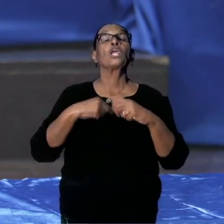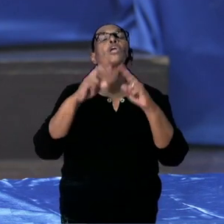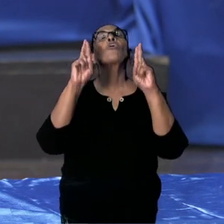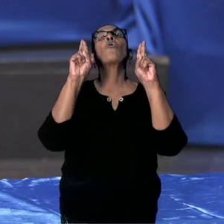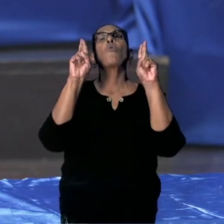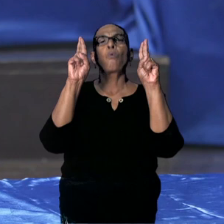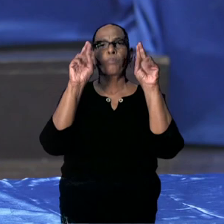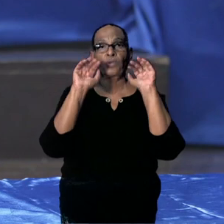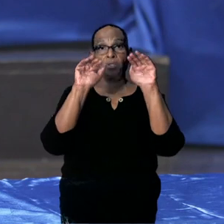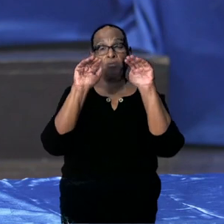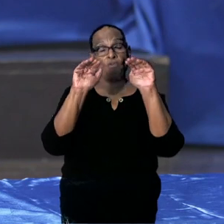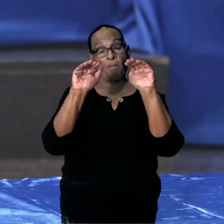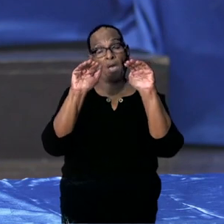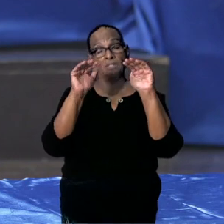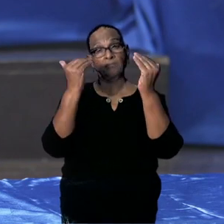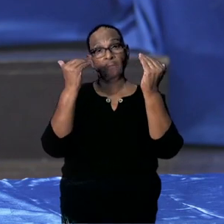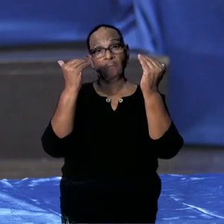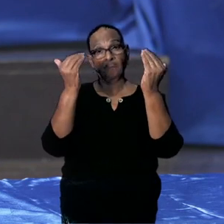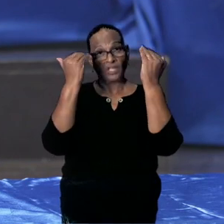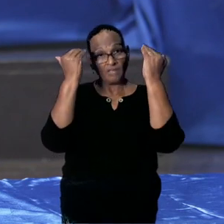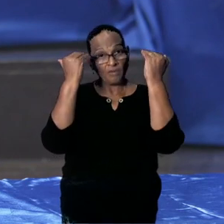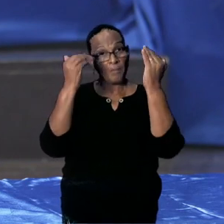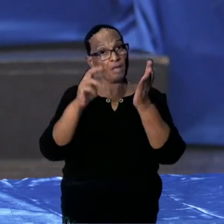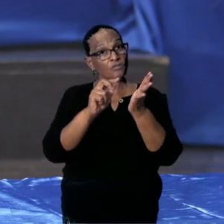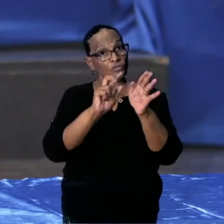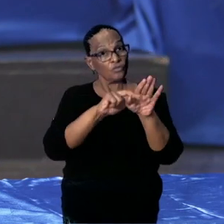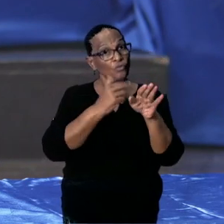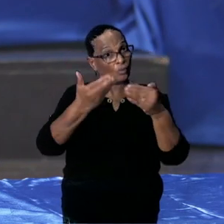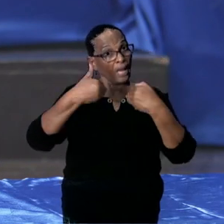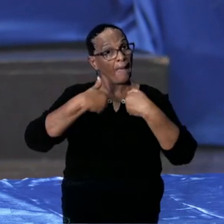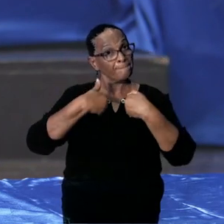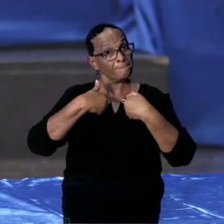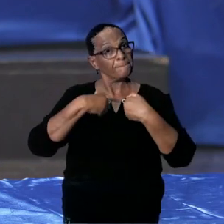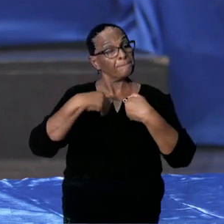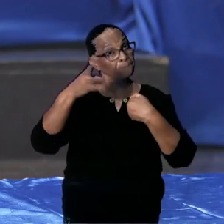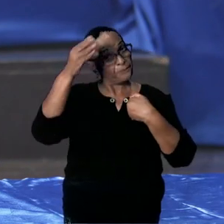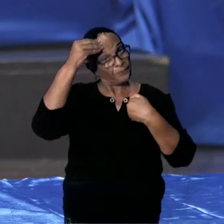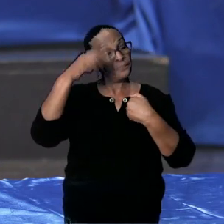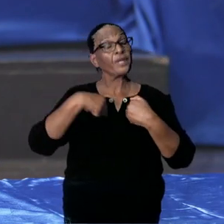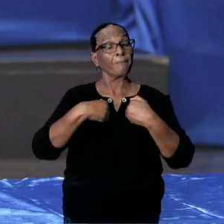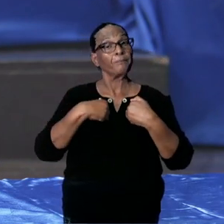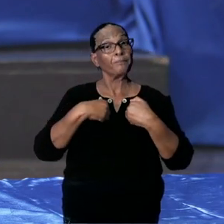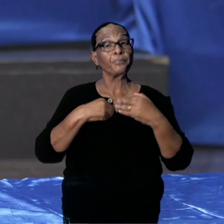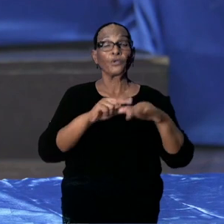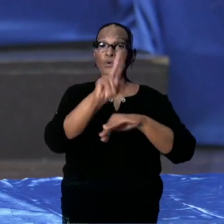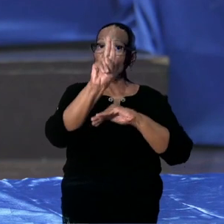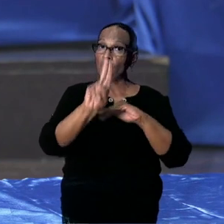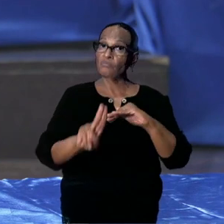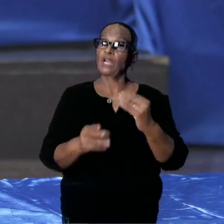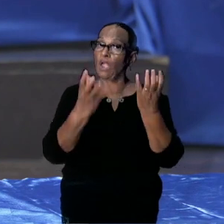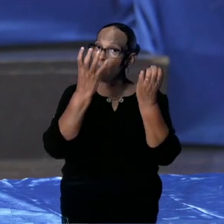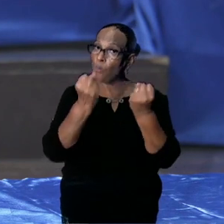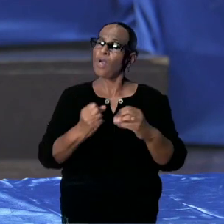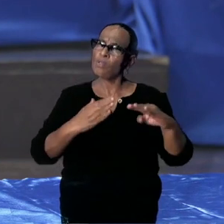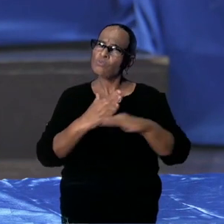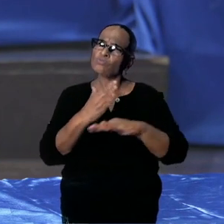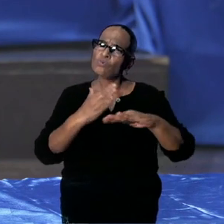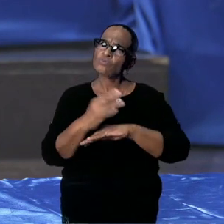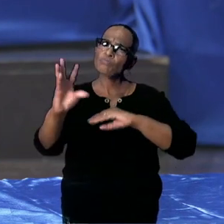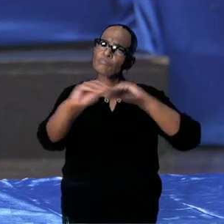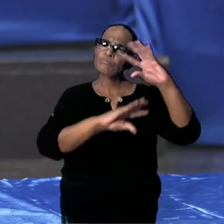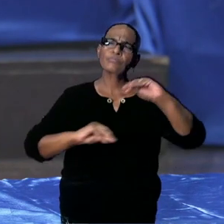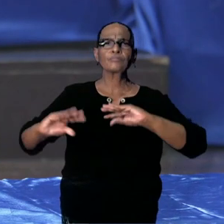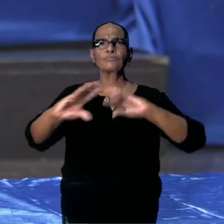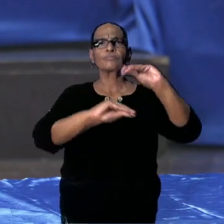de informatie die u nodig had gekregen hebt. Wij van de overheid zijn sowieso continu een overleg met elkaar